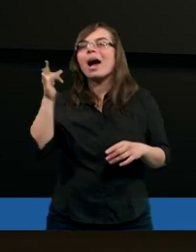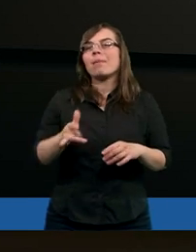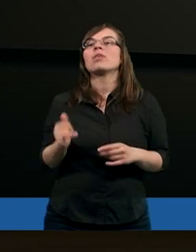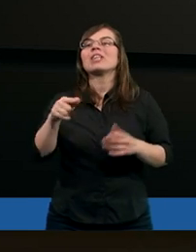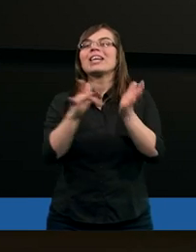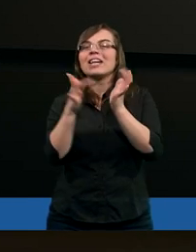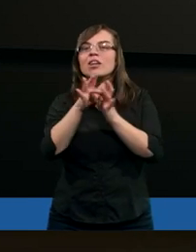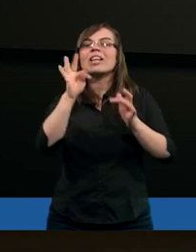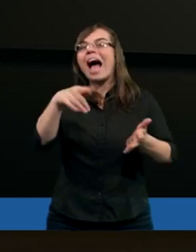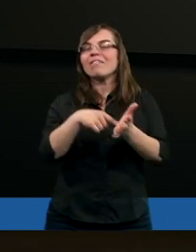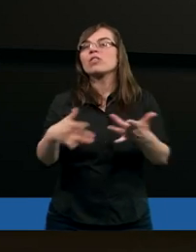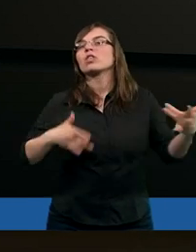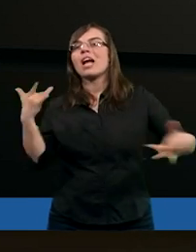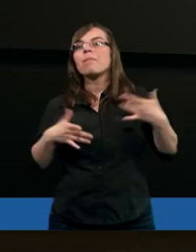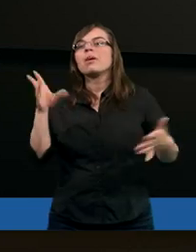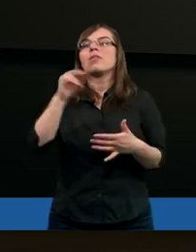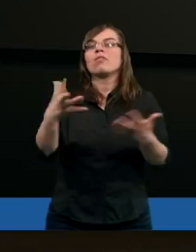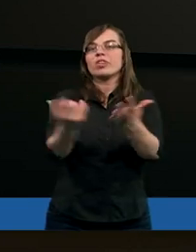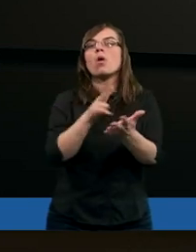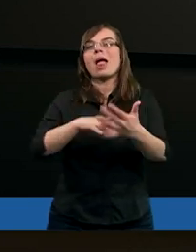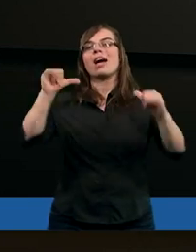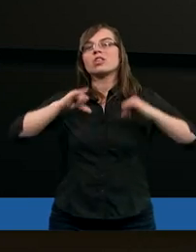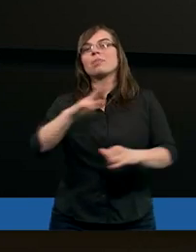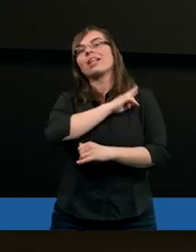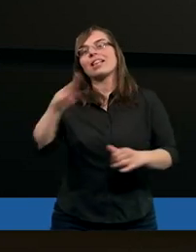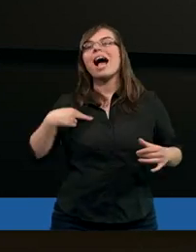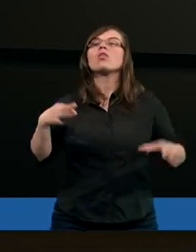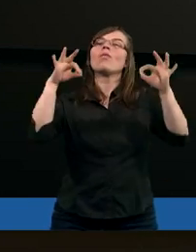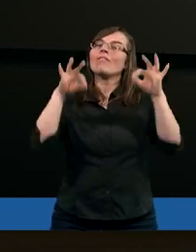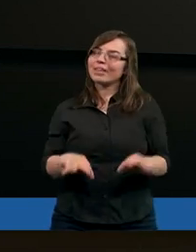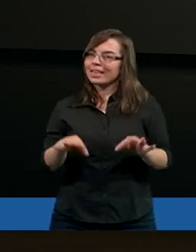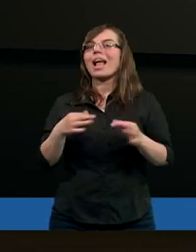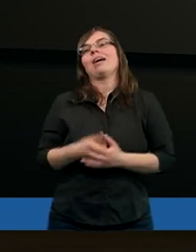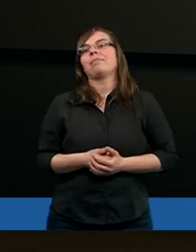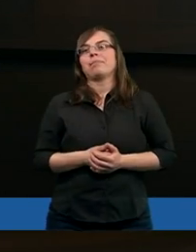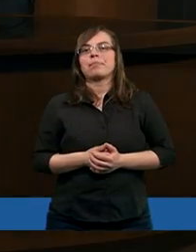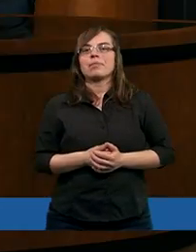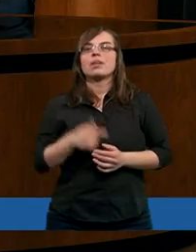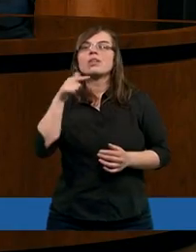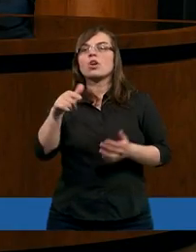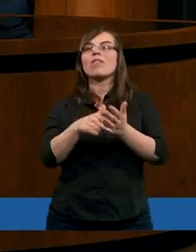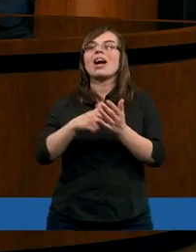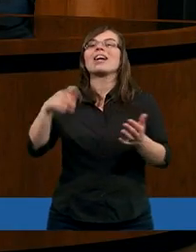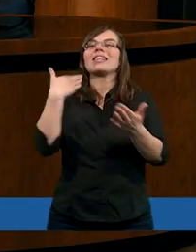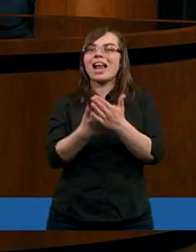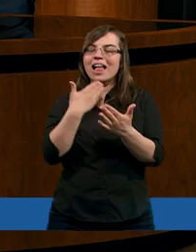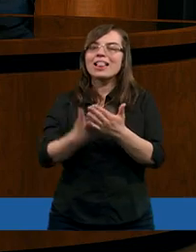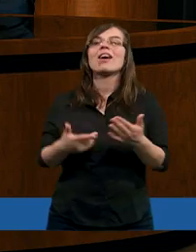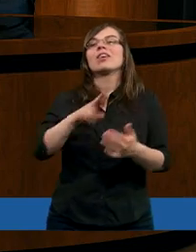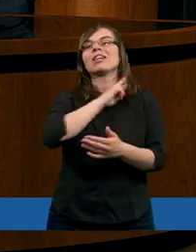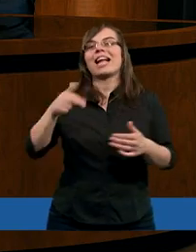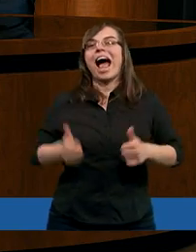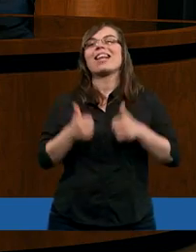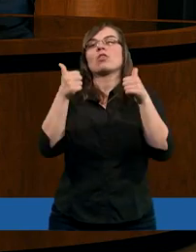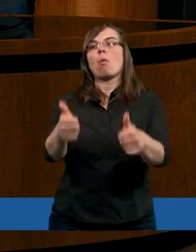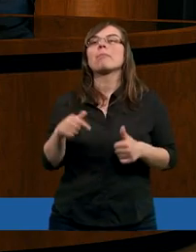i Chrystus tak cierpiał, bo wziął na siebie naszą winę. To właśnie dlatego